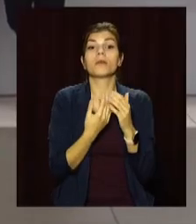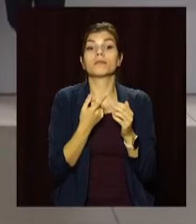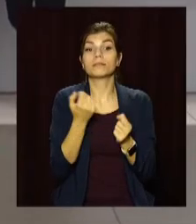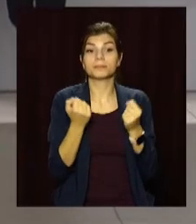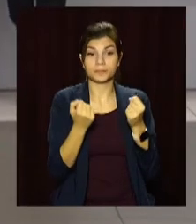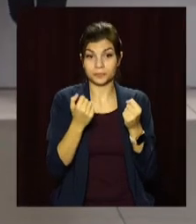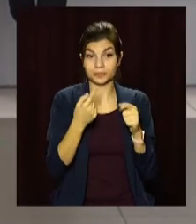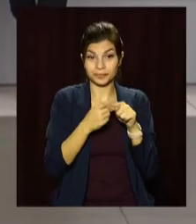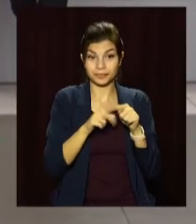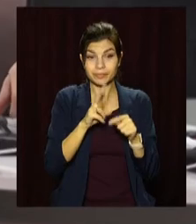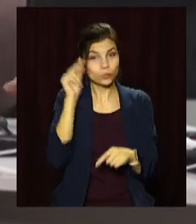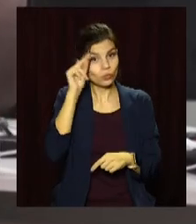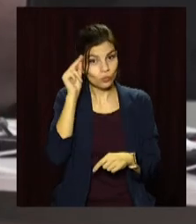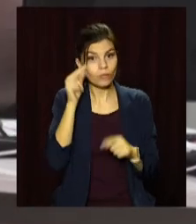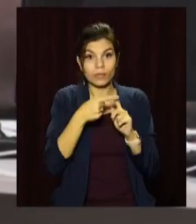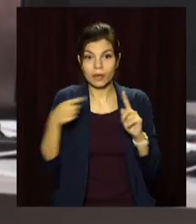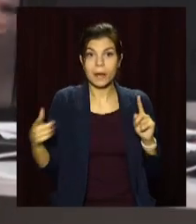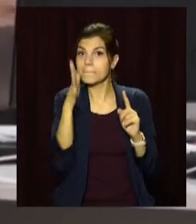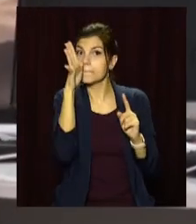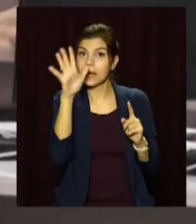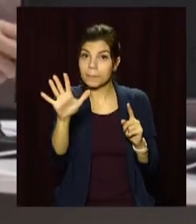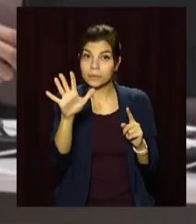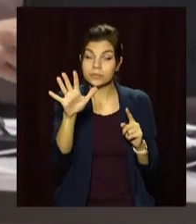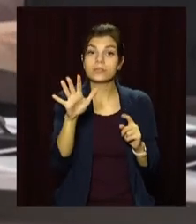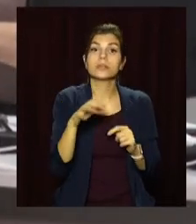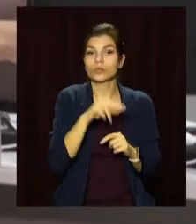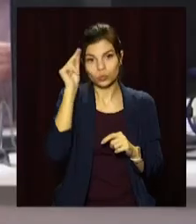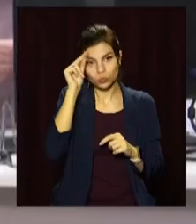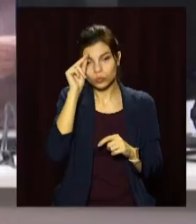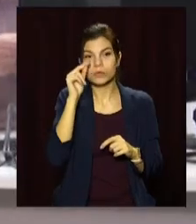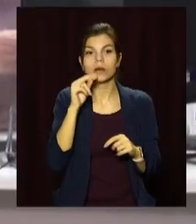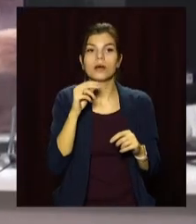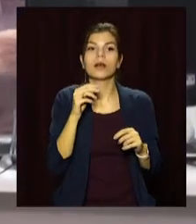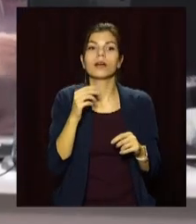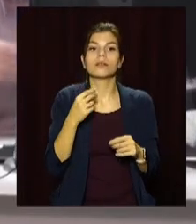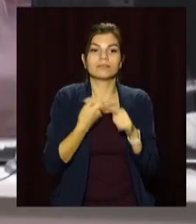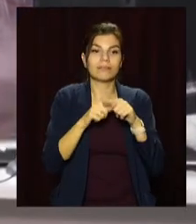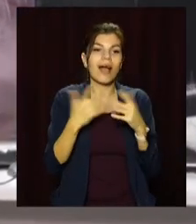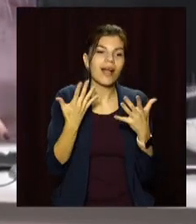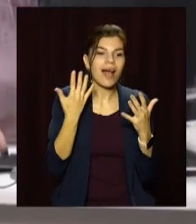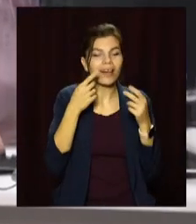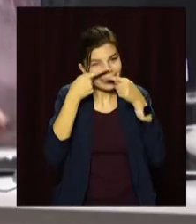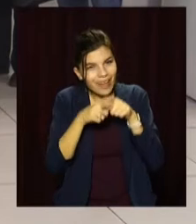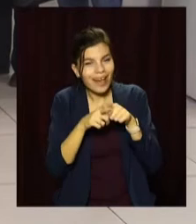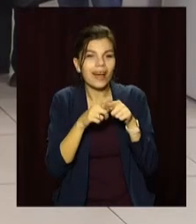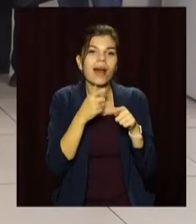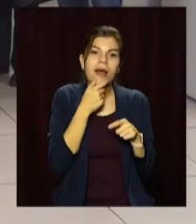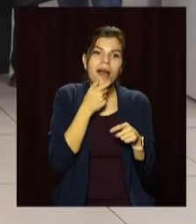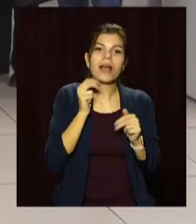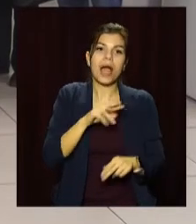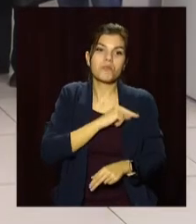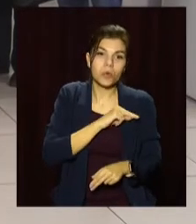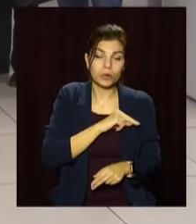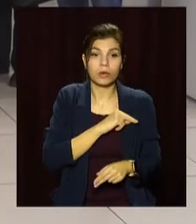кермувальникам довелось навчатися протягом п'яти місяців, освоювати будову рухомого складу та основи його експлуатації.